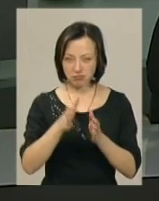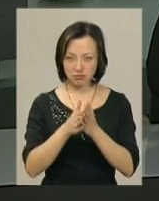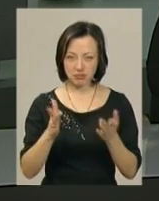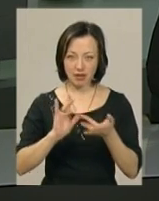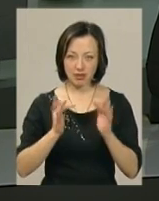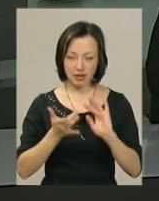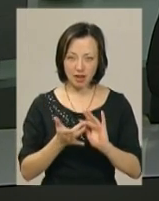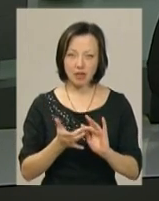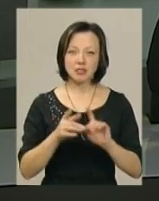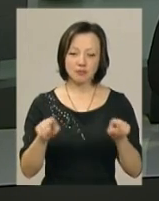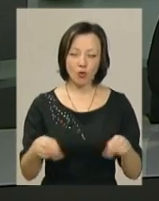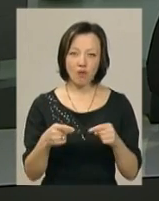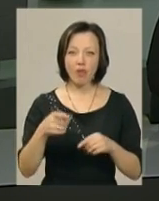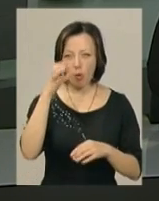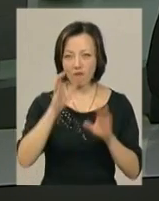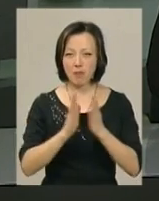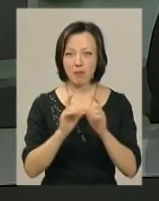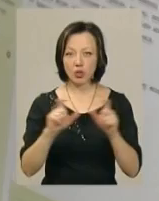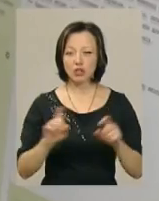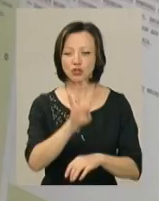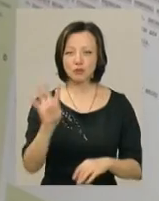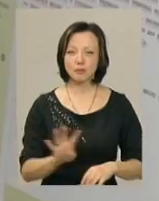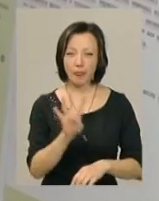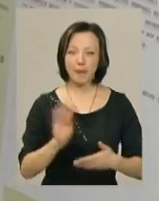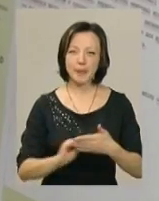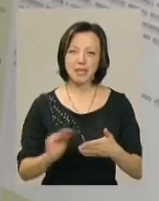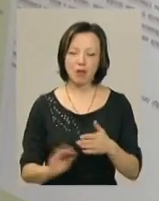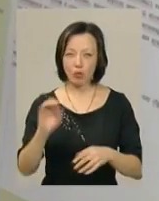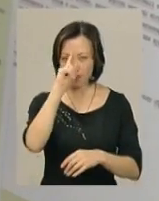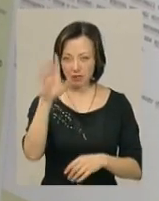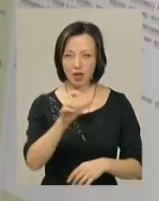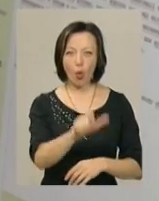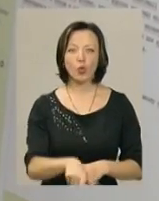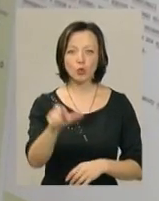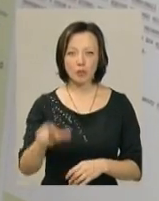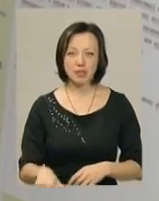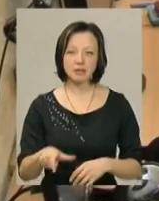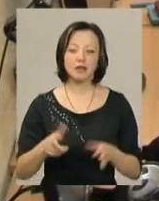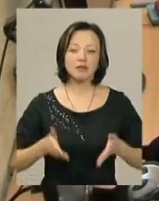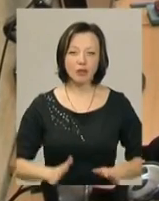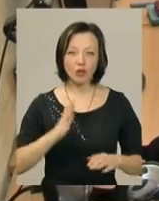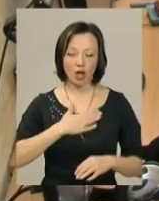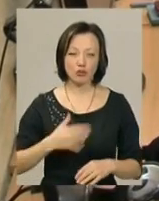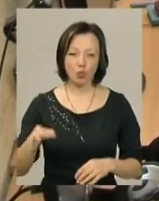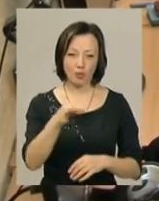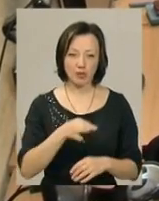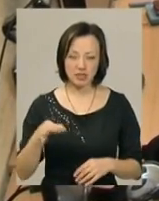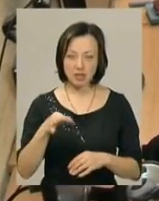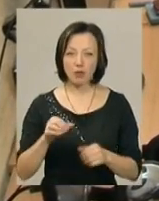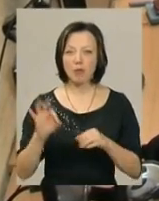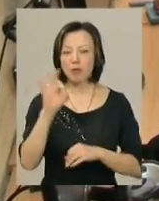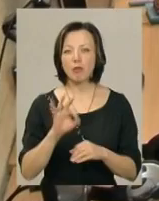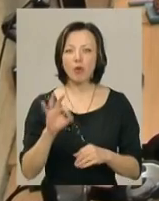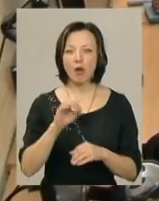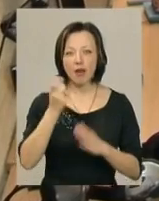науковій бібліотеці впродовж 4 годин. Писали хмельничани про видатних особистостей вихідців з нашої області. Зокрема,